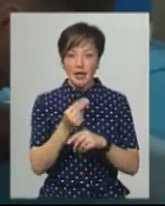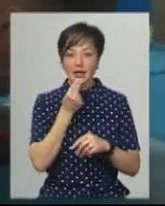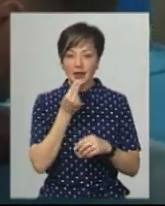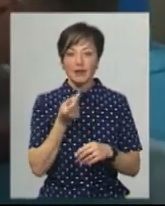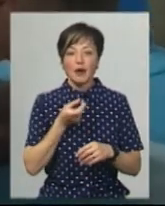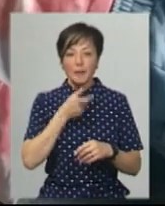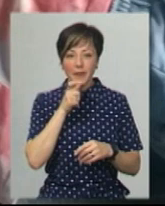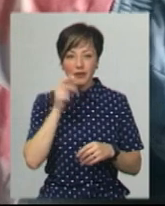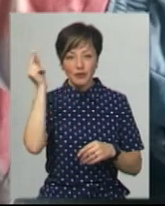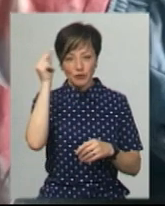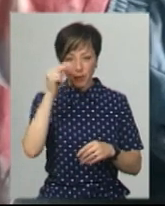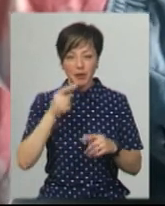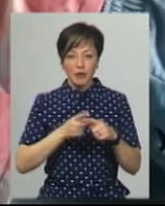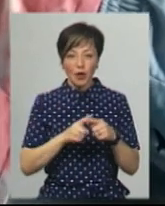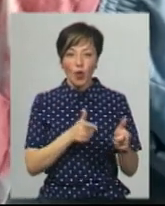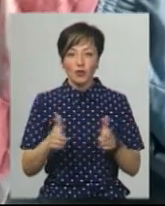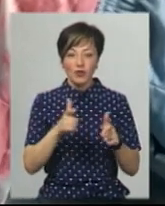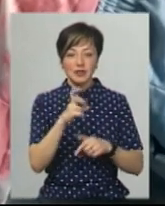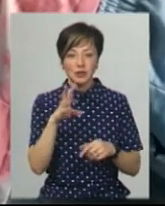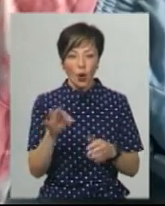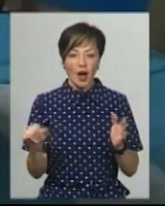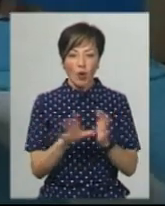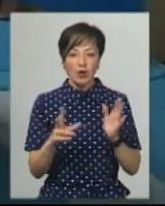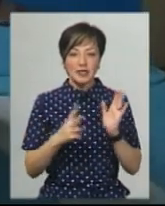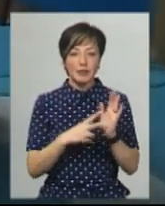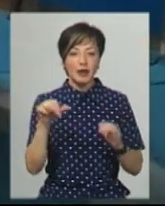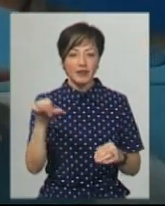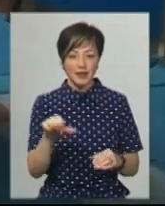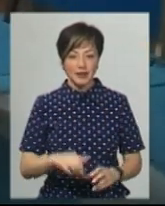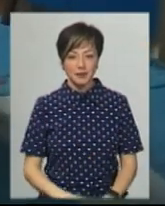вплив, вивчав шкільні предмети та готувався до ЗНО. Його рекорд – сім хвилин.